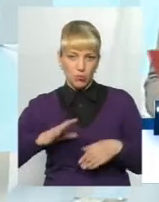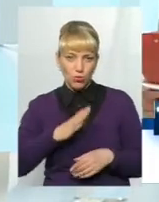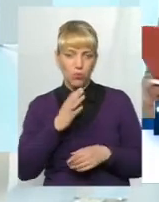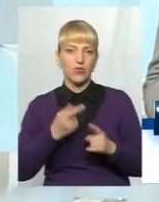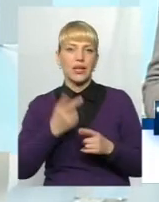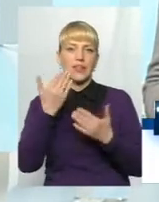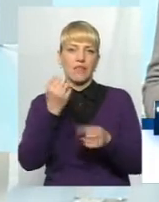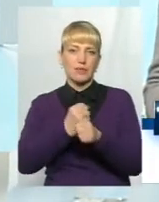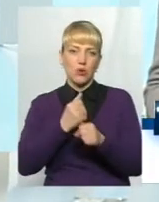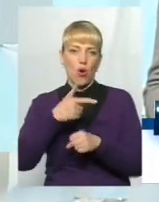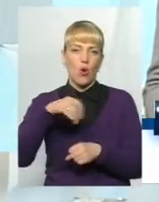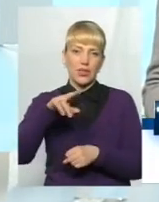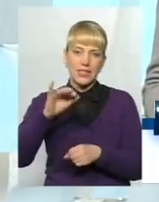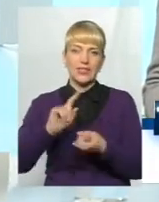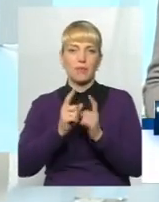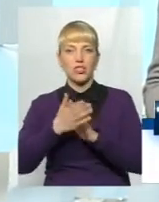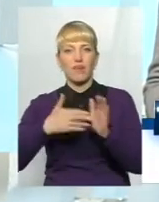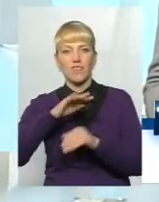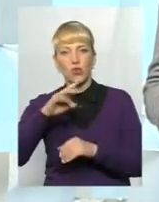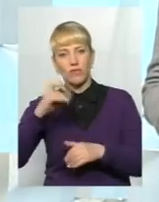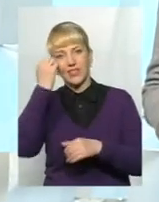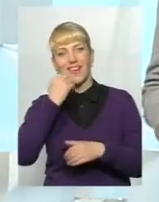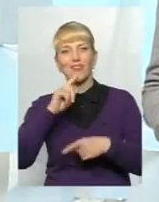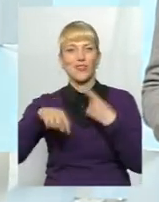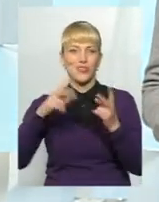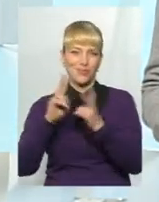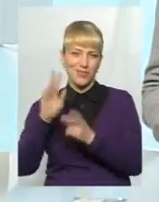Для вас працював Володимир Годинський, Оксана Фіновська. Дякую, до зустрічі.